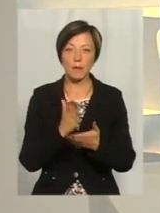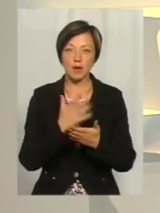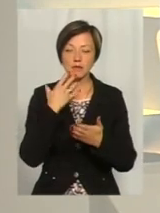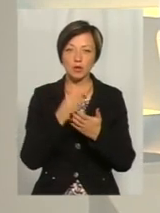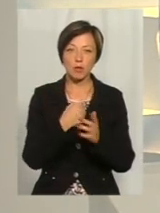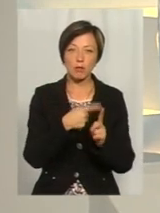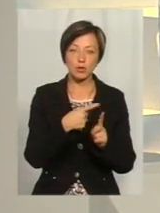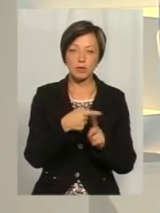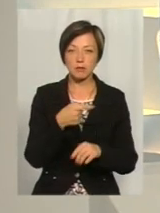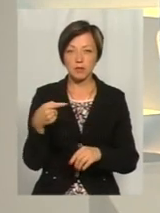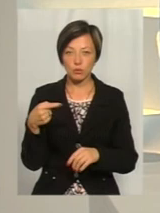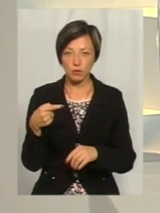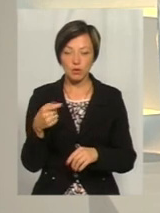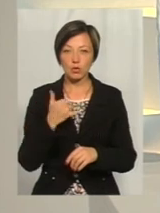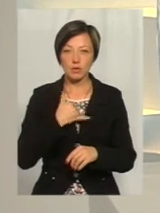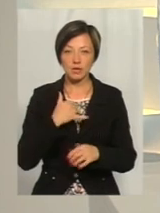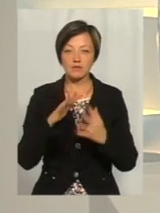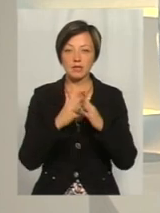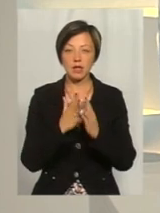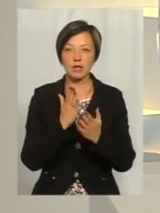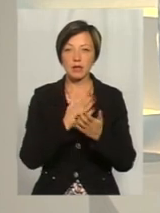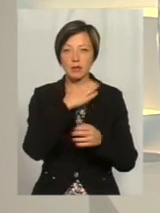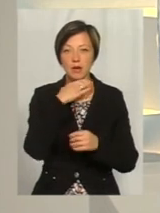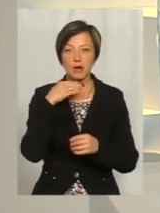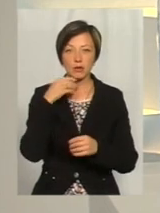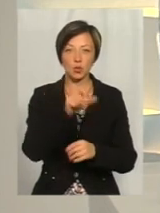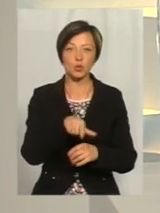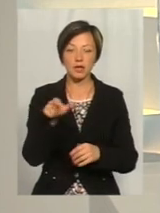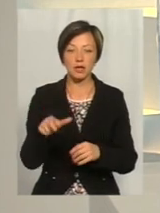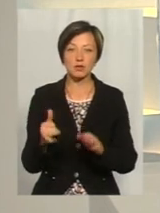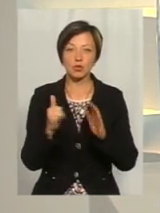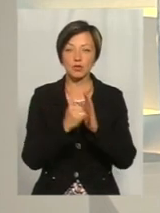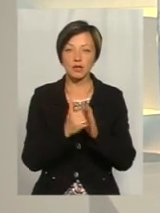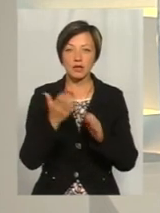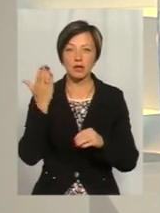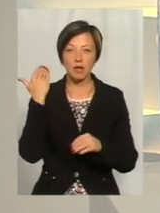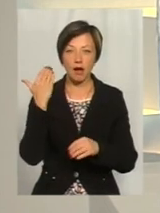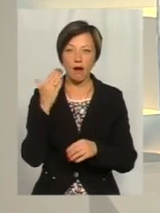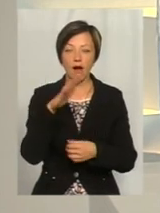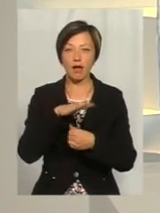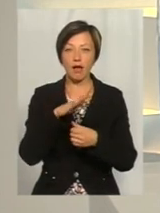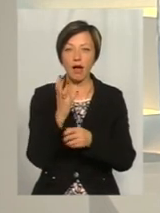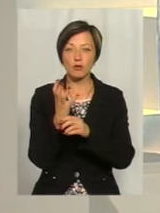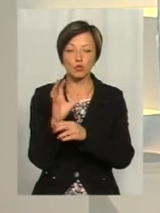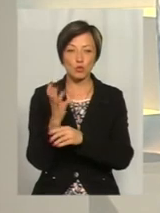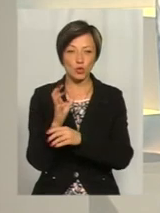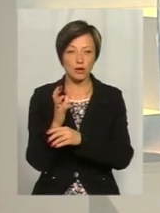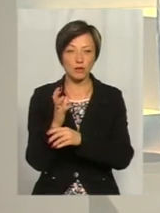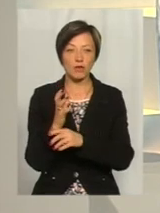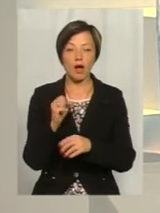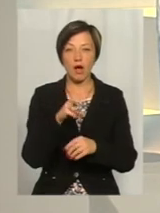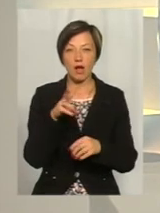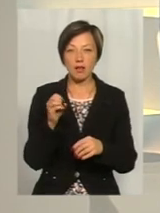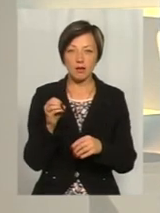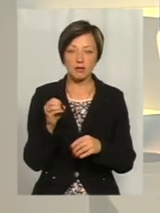свої плюси і мінуси. Так, у нас в селах є багато людей, які встановили свого часу антени супутникові, але